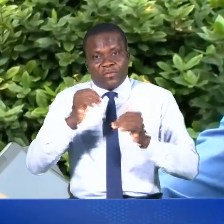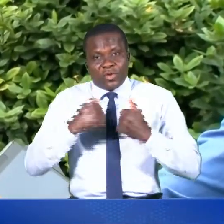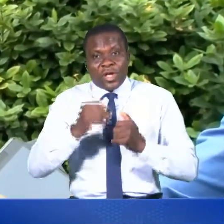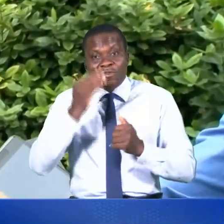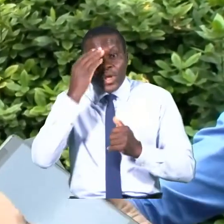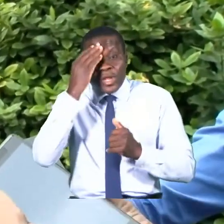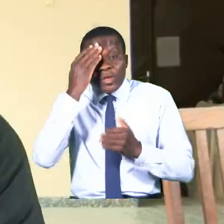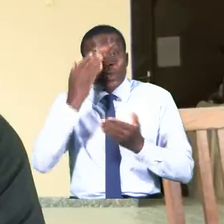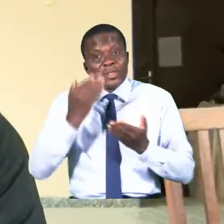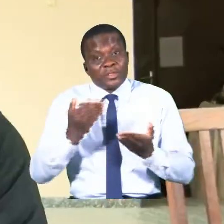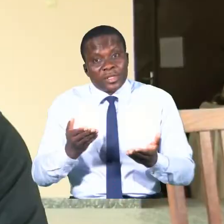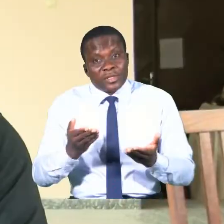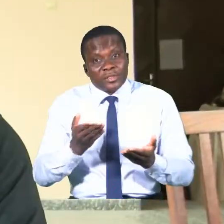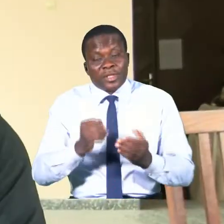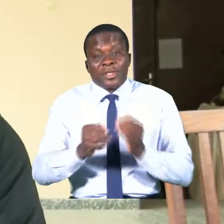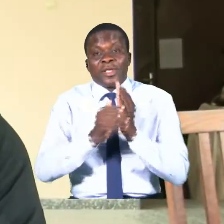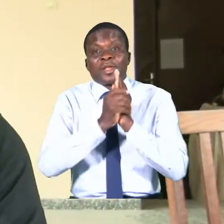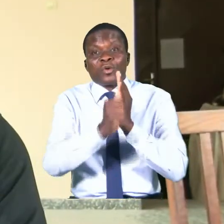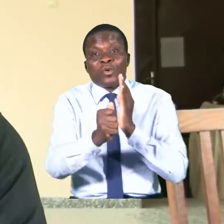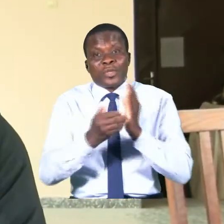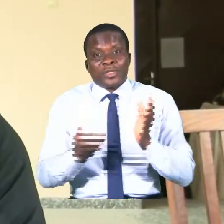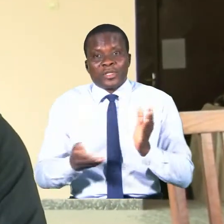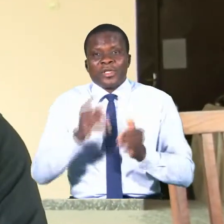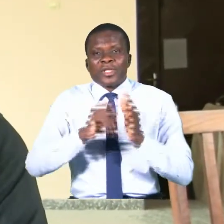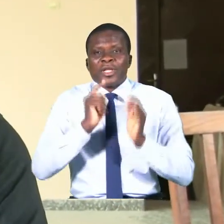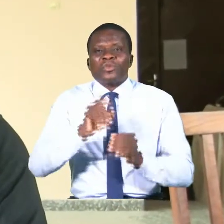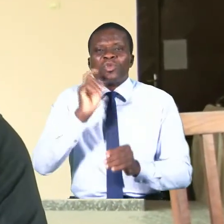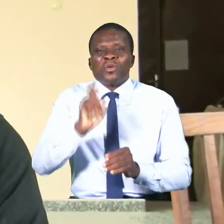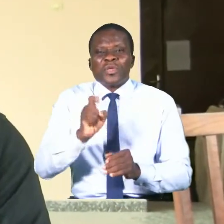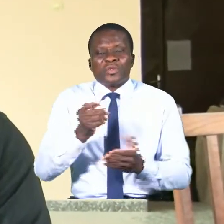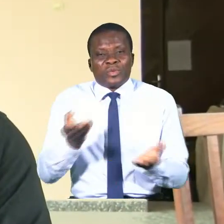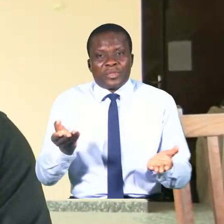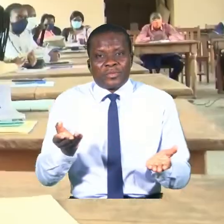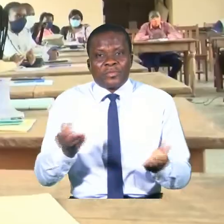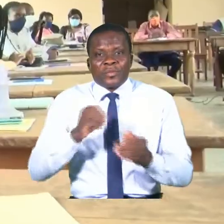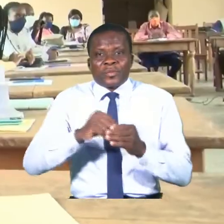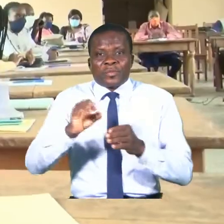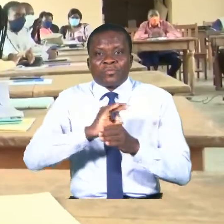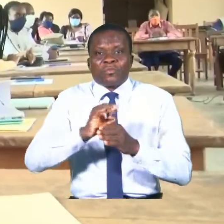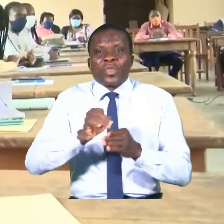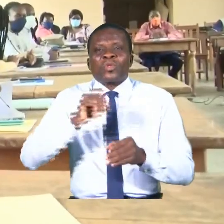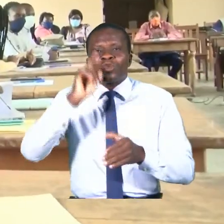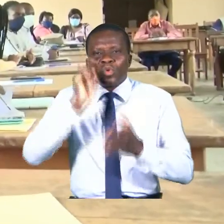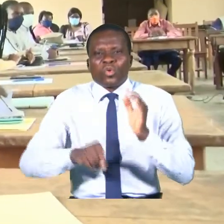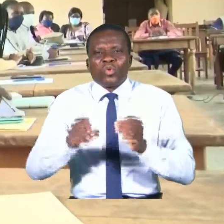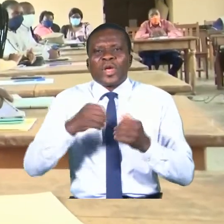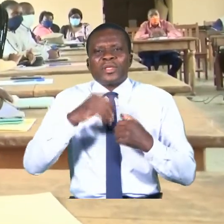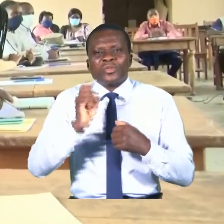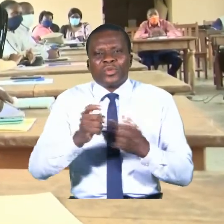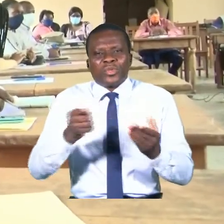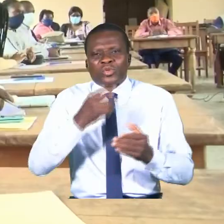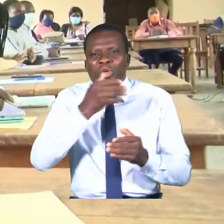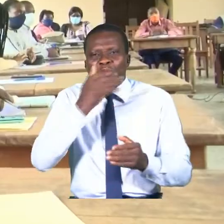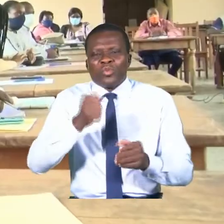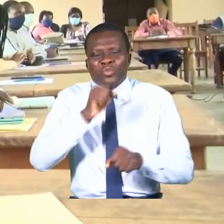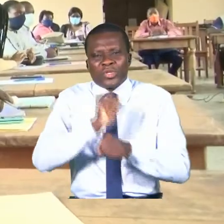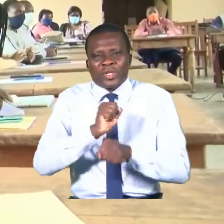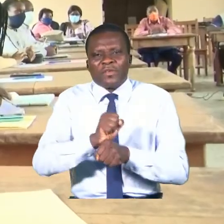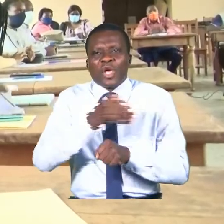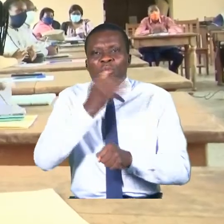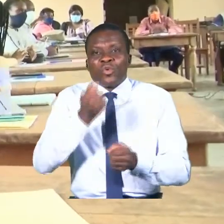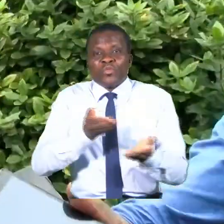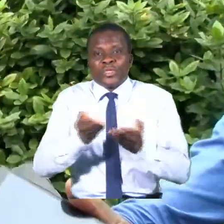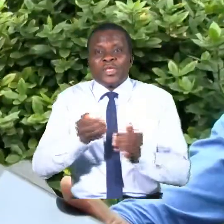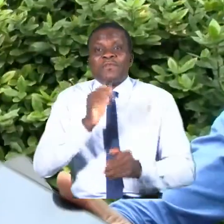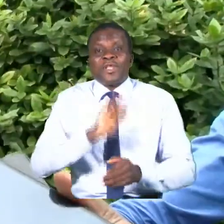connaissance et la compétence. Quels sont leurs besoins en formation ? De quoi ont-ils besoin pour mieux travailler, pour mieux servir